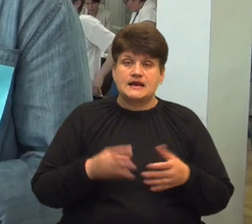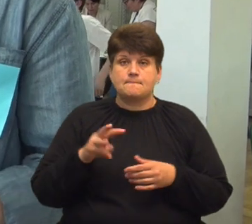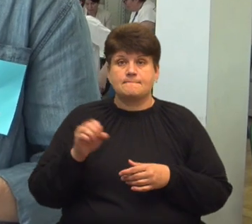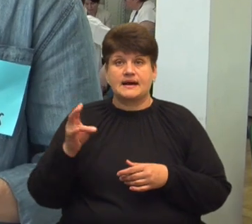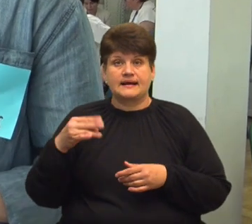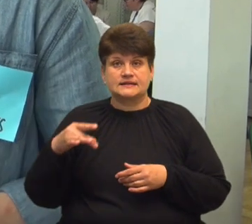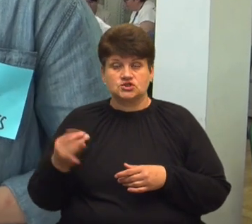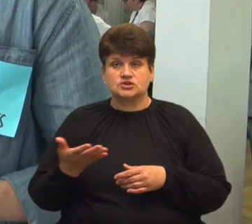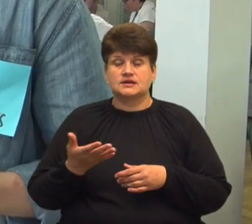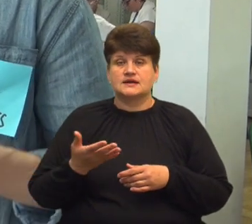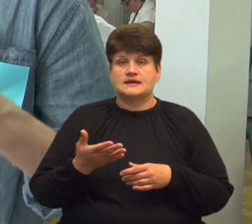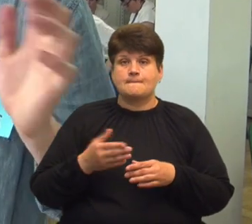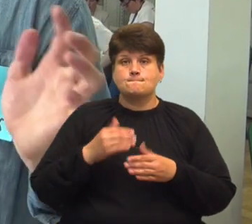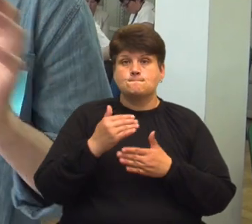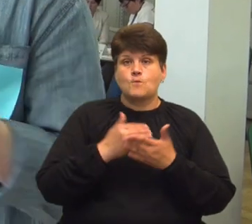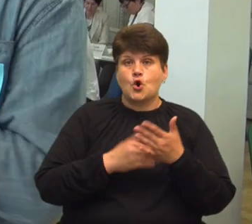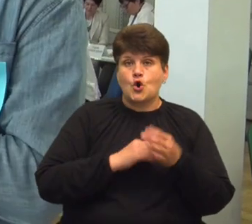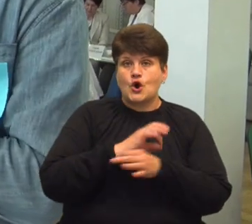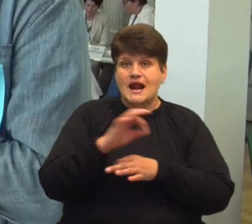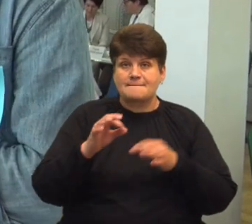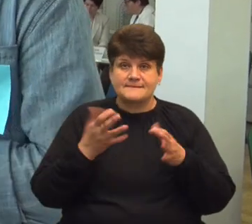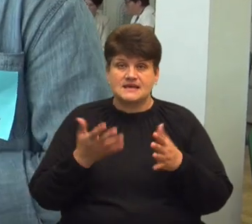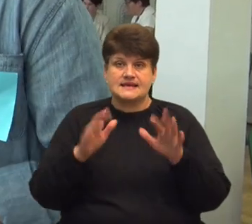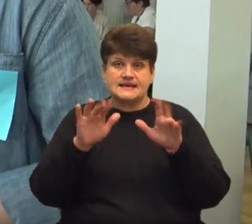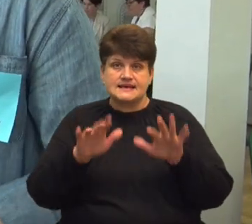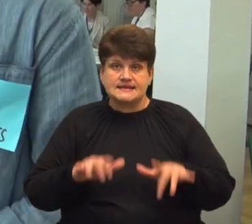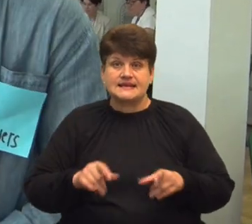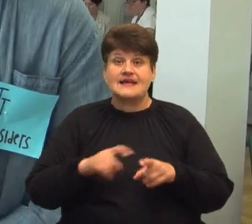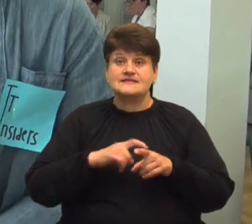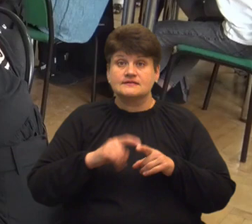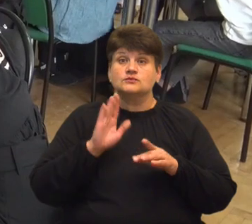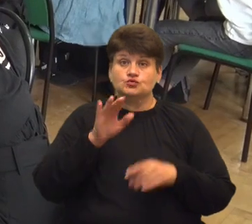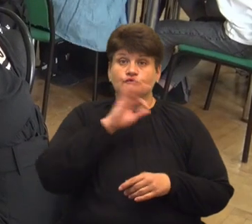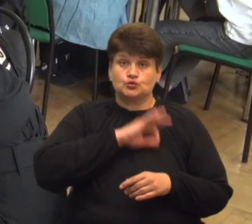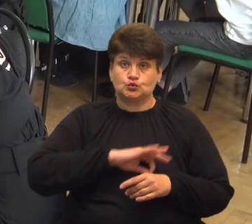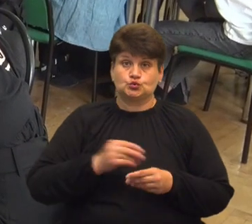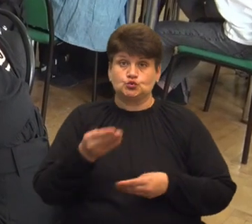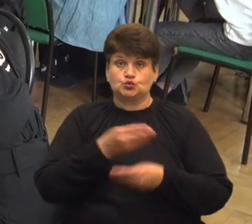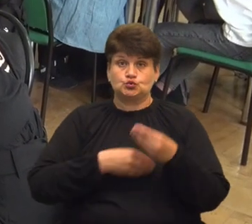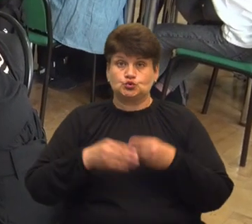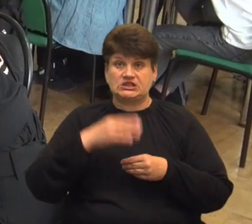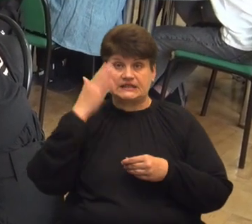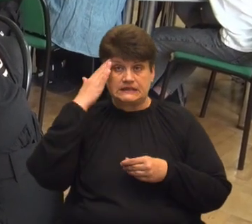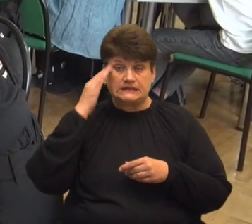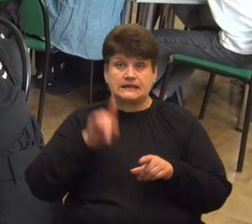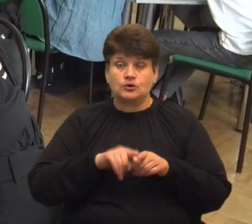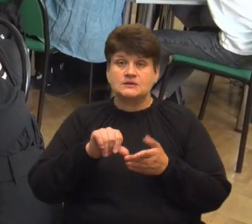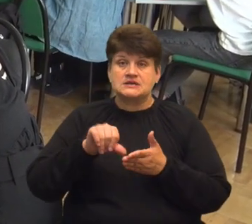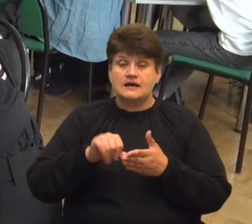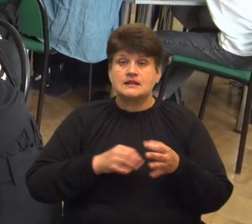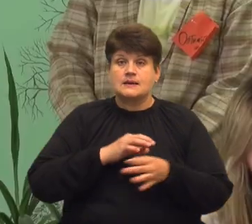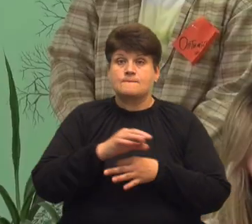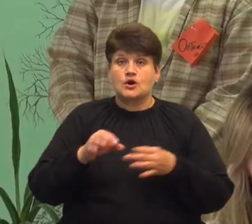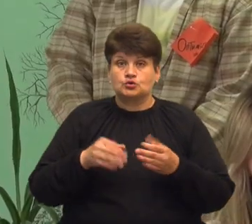маркетологи, силизи, програмісти, навіть сварщики будуть використовувати штучний інтелект. Також представили проєкти щодо допомоги